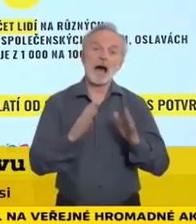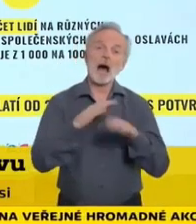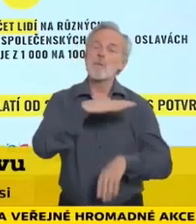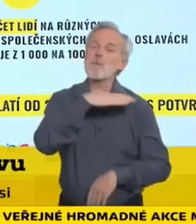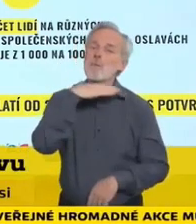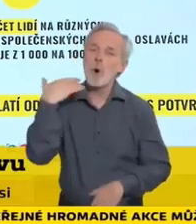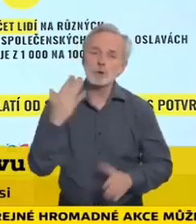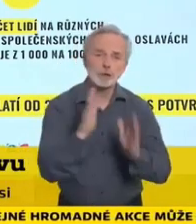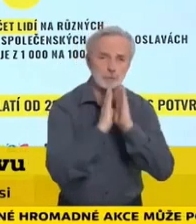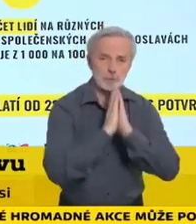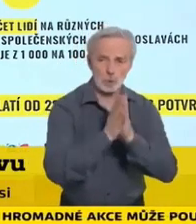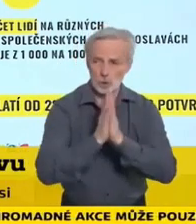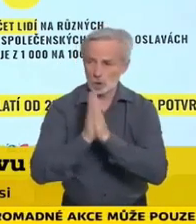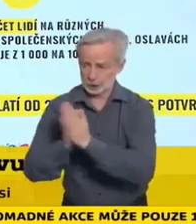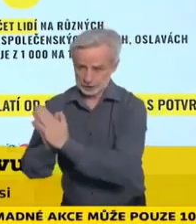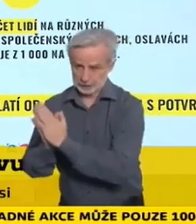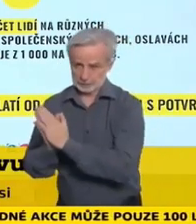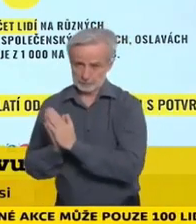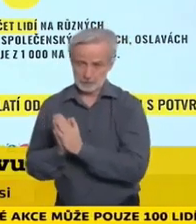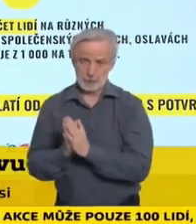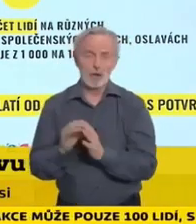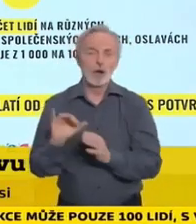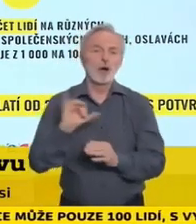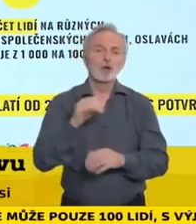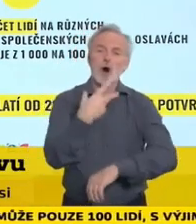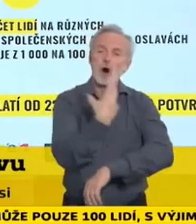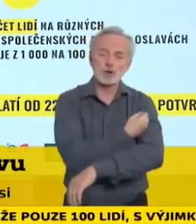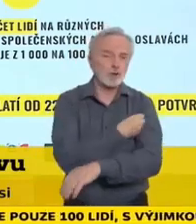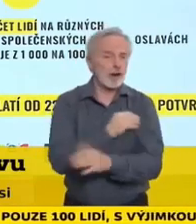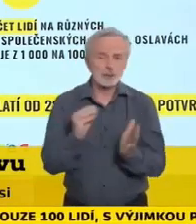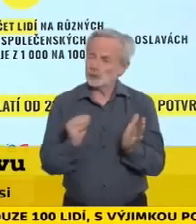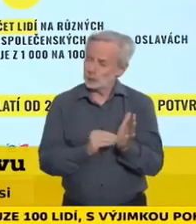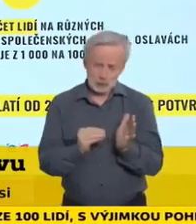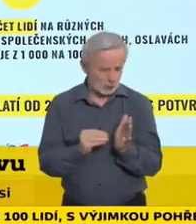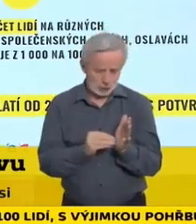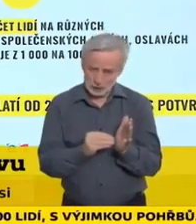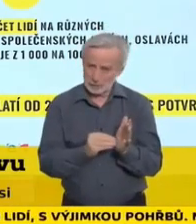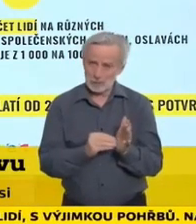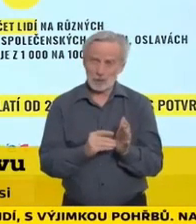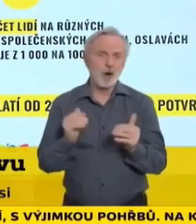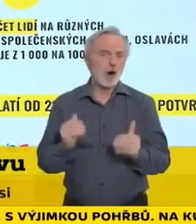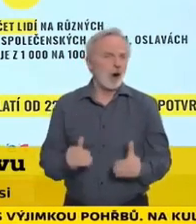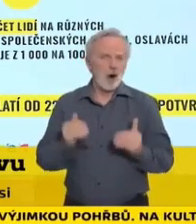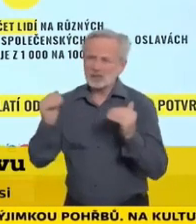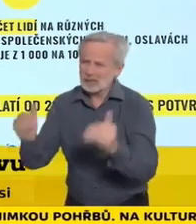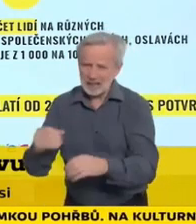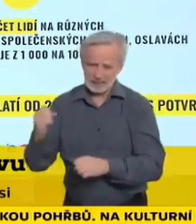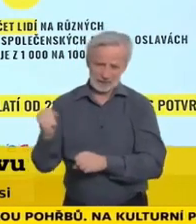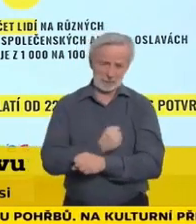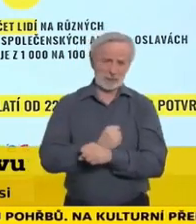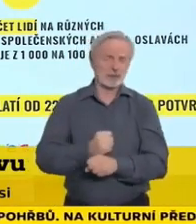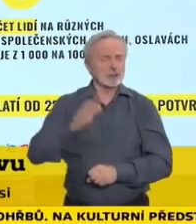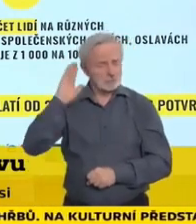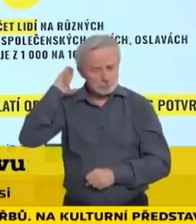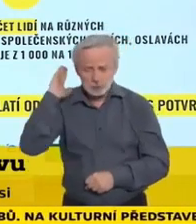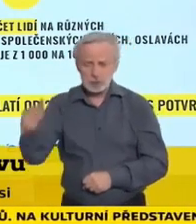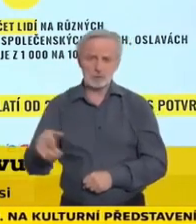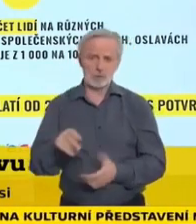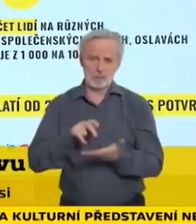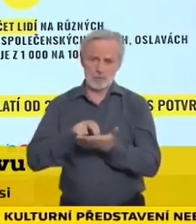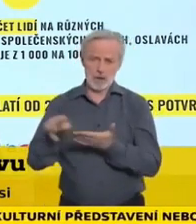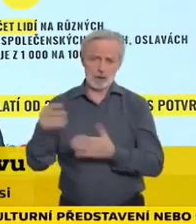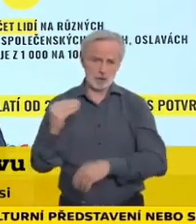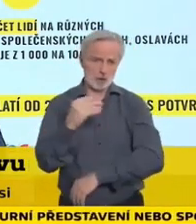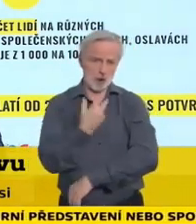neodkládali, kteří ještě nejsou očkováni, aby se skutečně šli na očkovat, protože jedině tak tu situaci můžeme